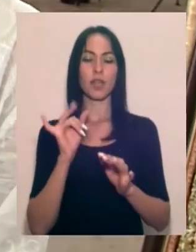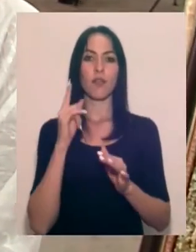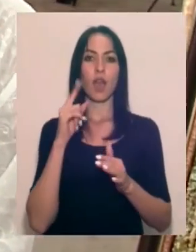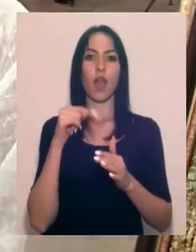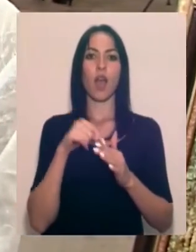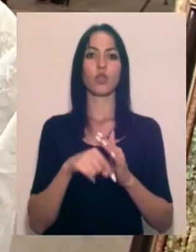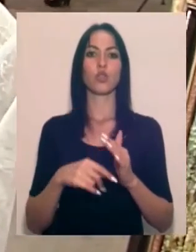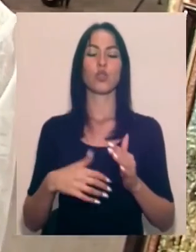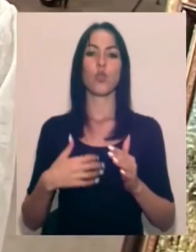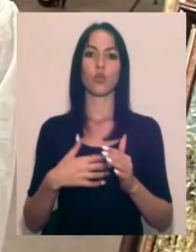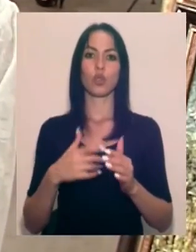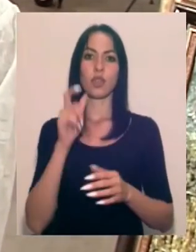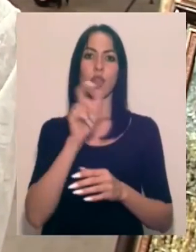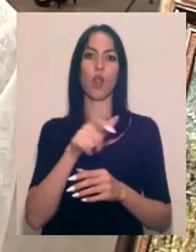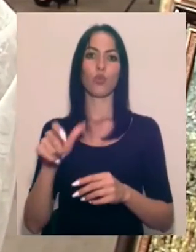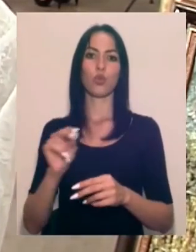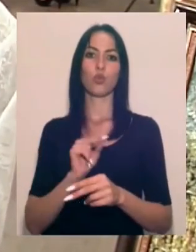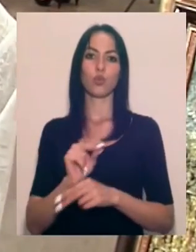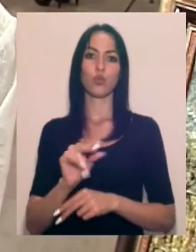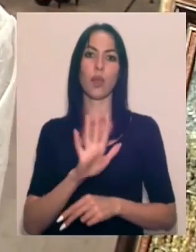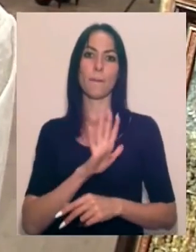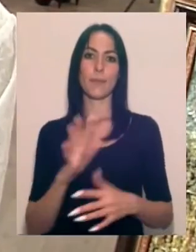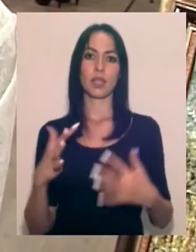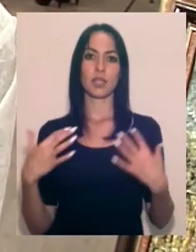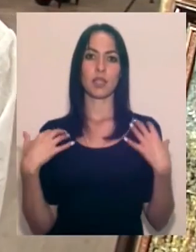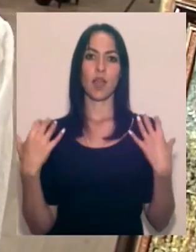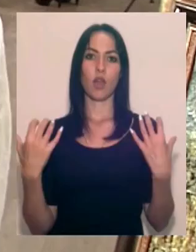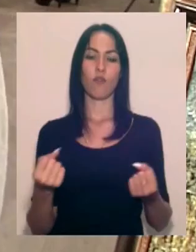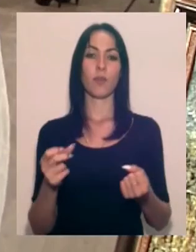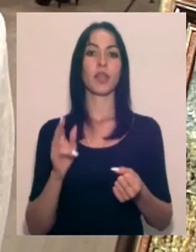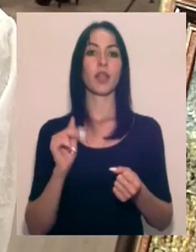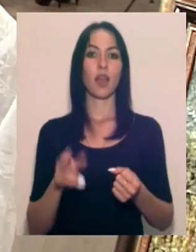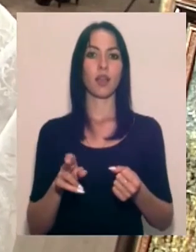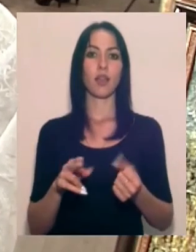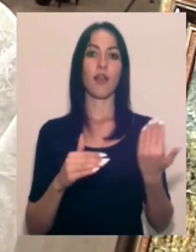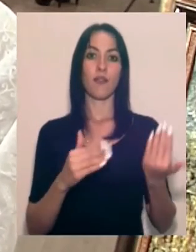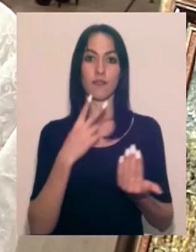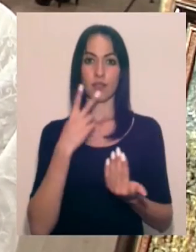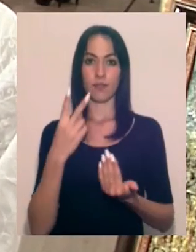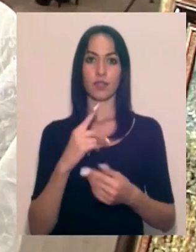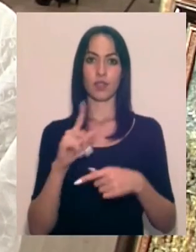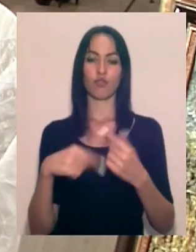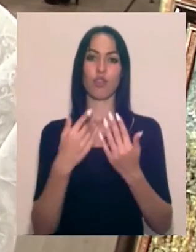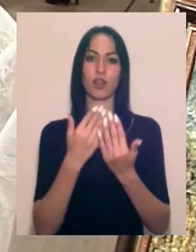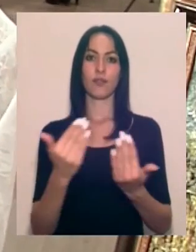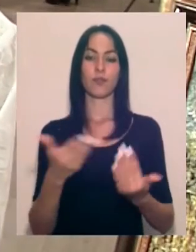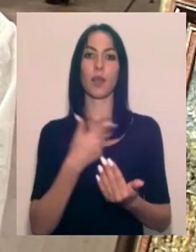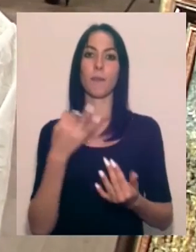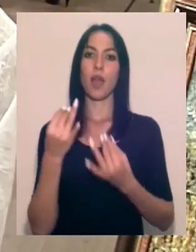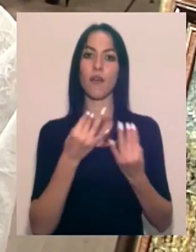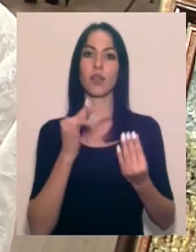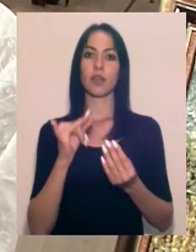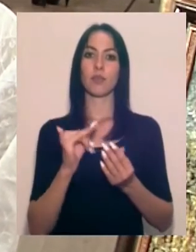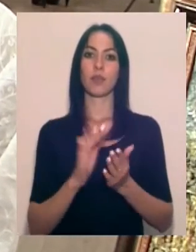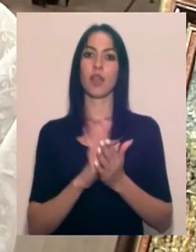людей вчити бути здоровими. Як ви бачите через виставку? Ми говоримо і обращаємося